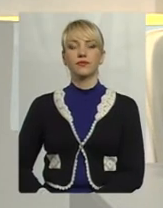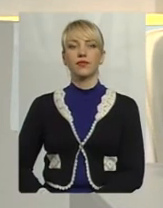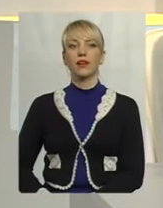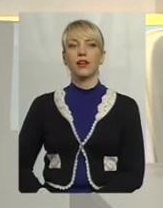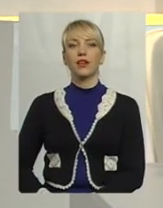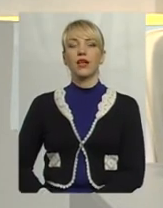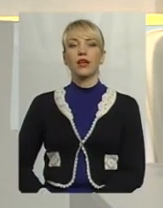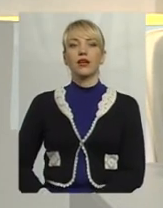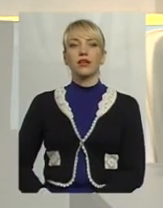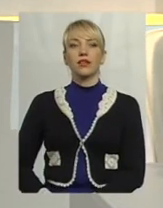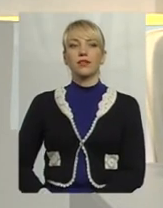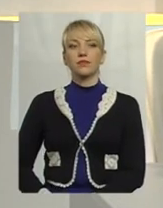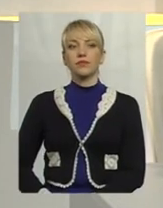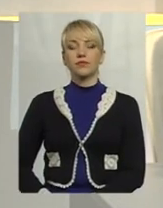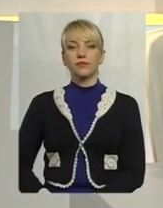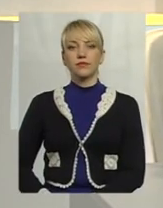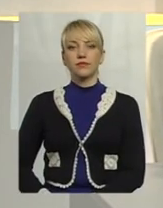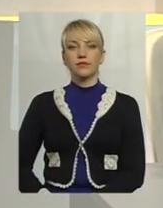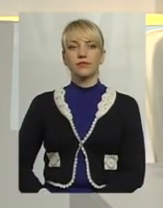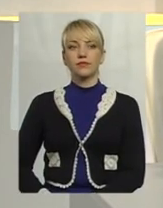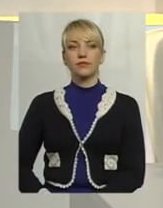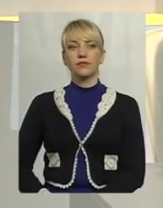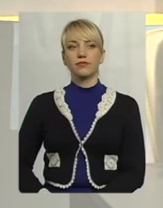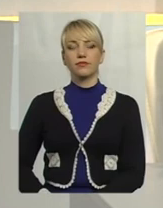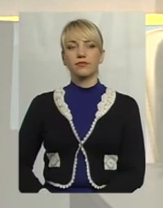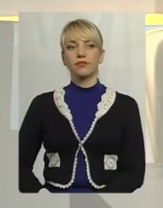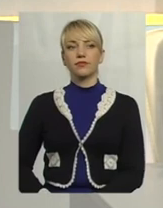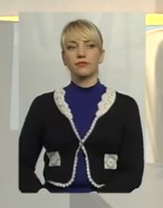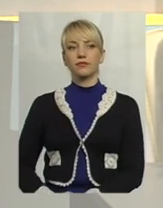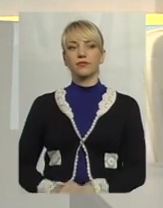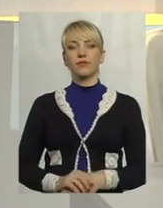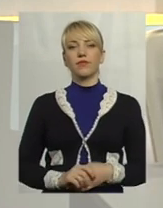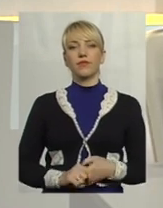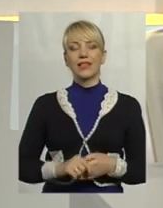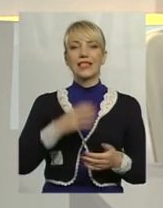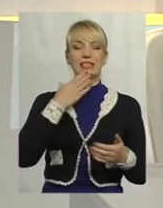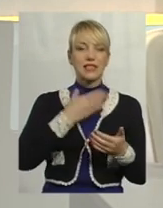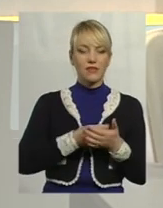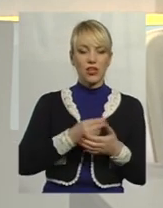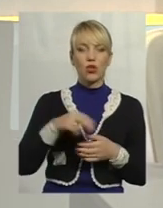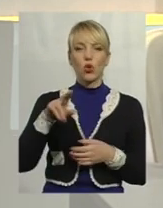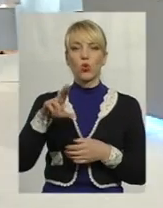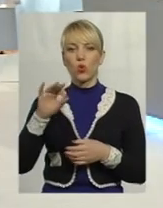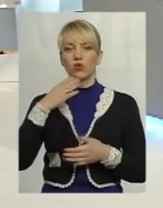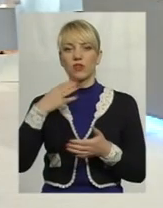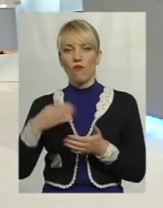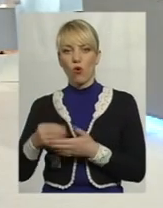Власне, свій до свого по своє, зрозумілий слоган для багатьох, і, власне, ви підтвердили, що